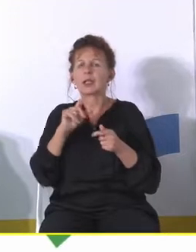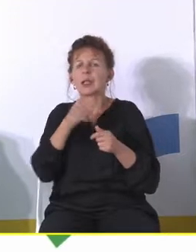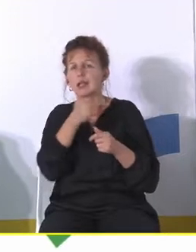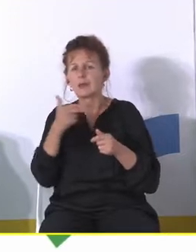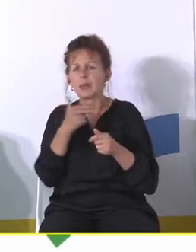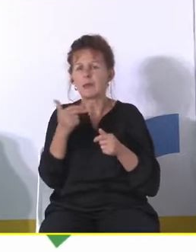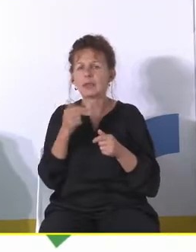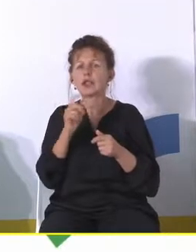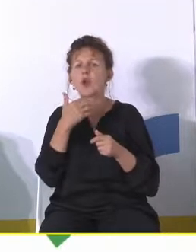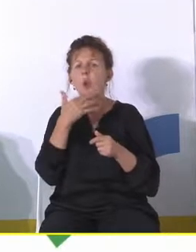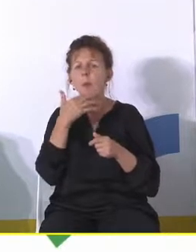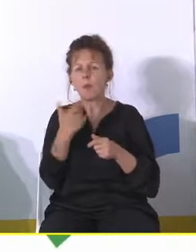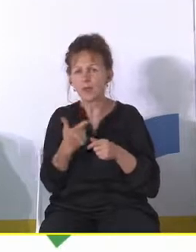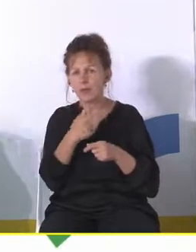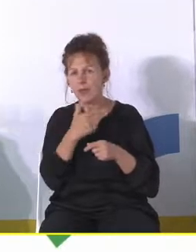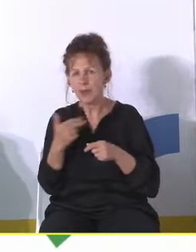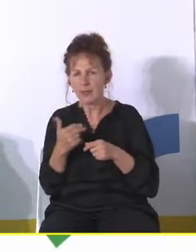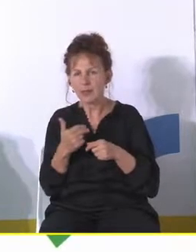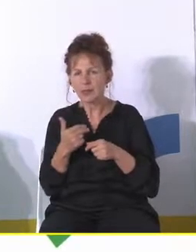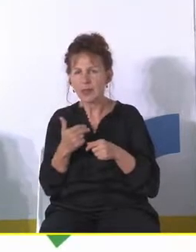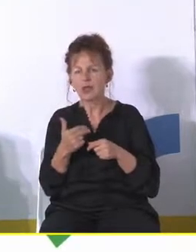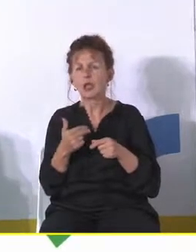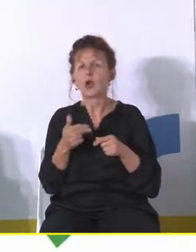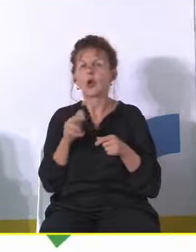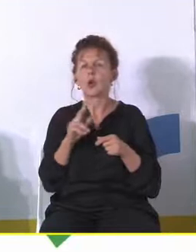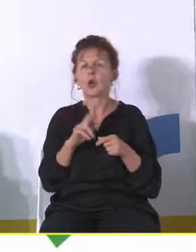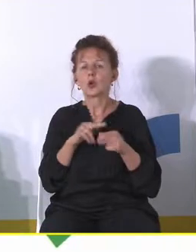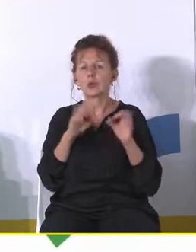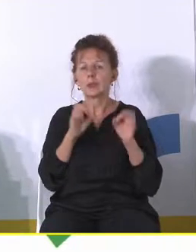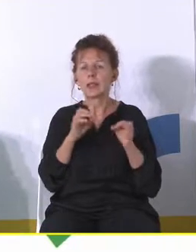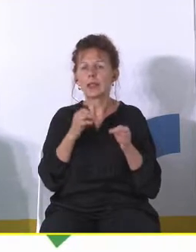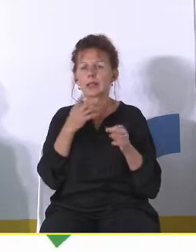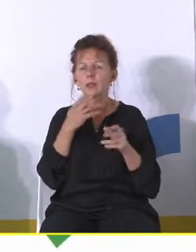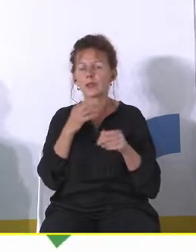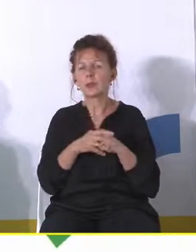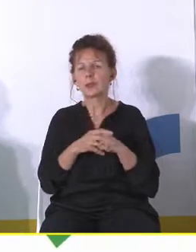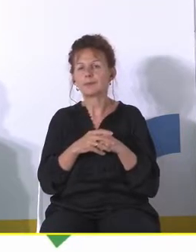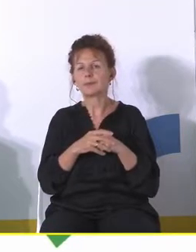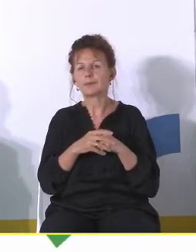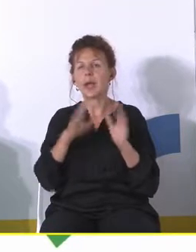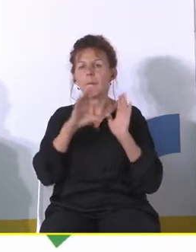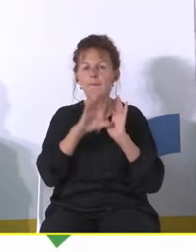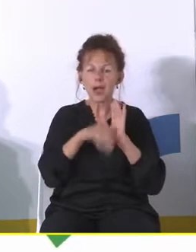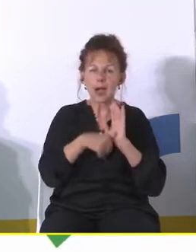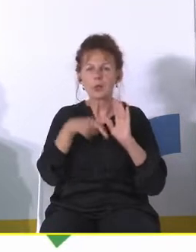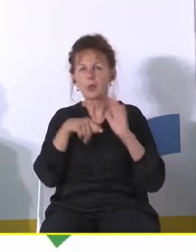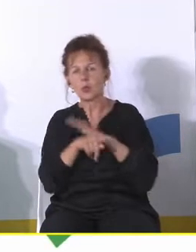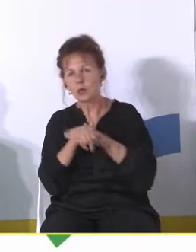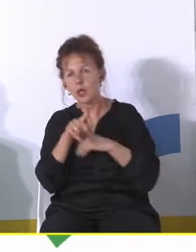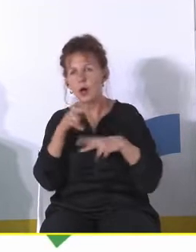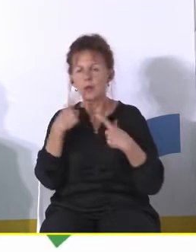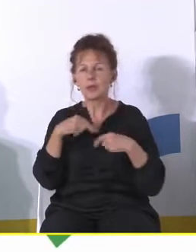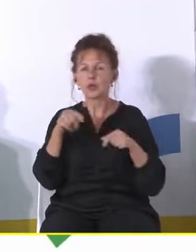mówimy kontekście w którym my w tej chwili rozmawiamy o depopulacji miast i o obecności